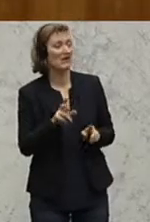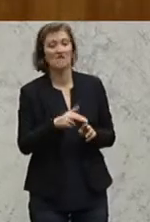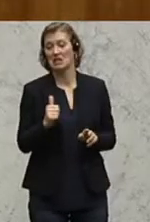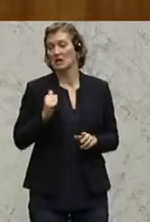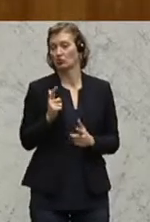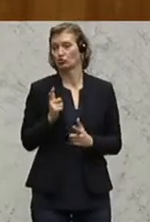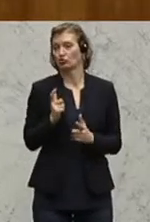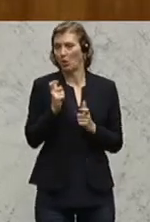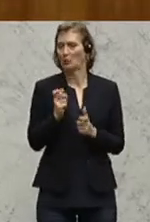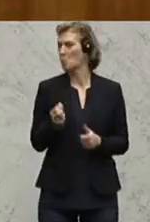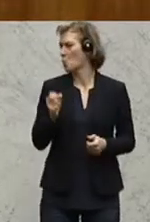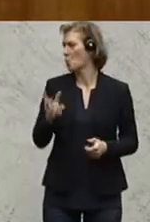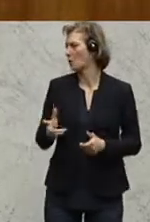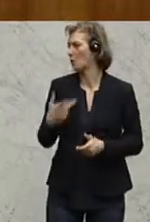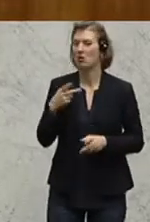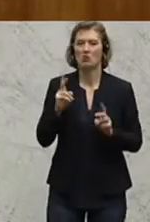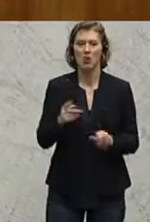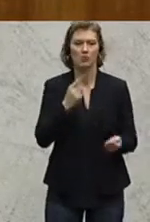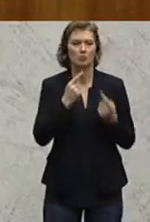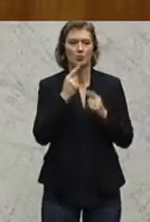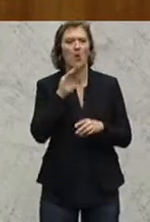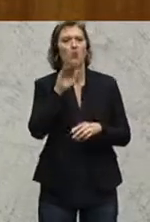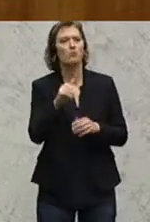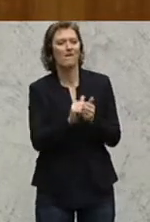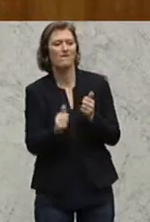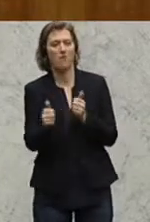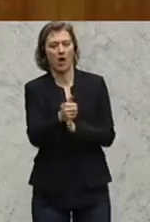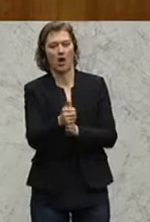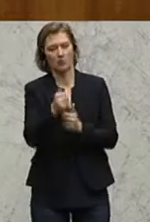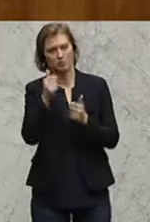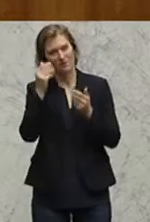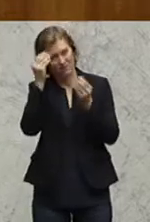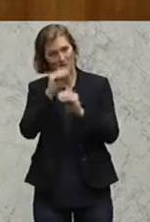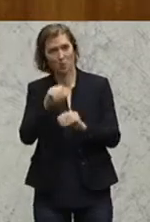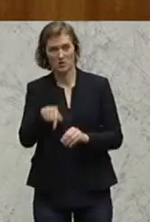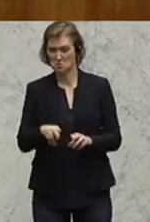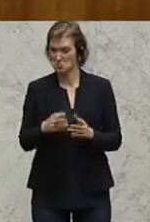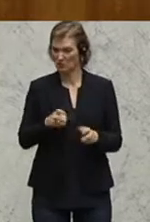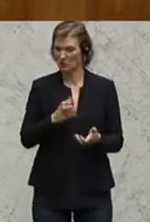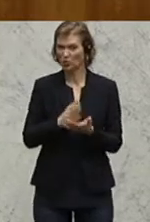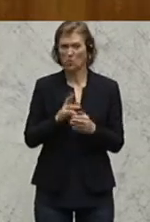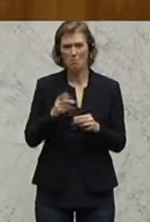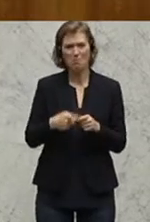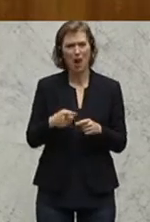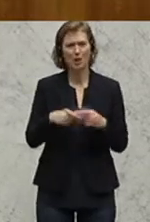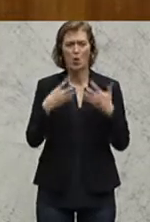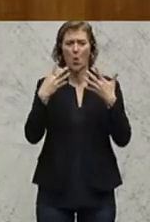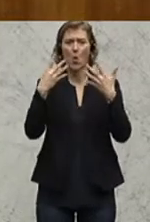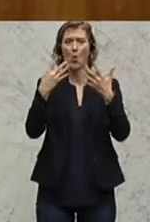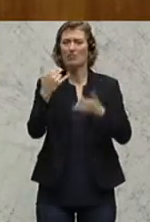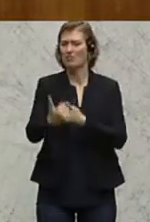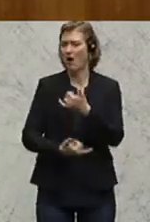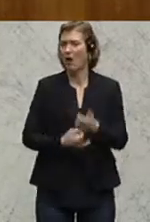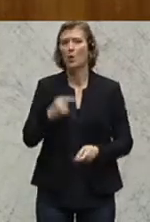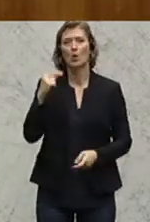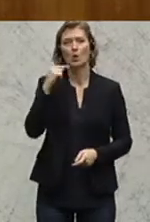im Amt wäre, dann könnte man mit mir darüber diskutieren, dass es einen Vertrauensvorschuss gibt. Aber es ist diese Bundesregierung, seit fast neun Jahren haben wir eine rot